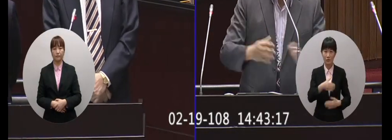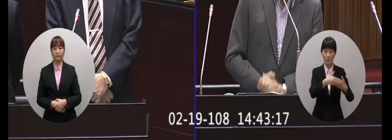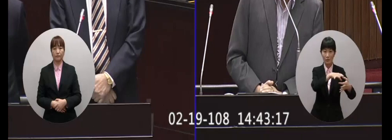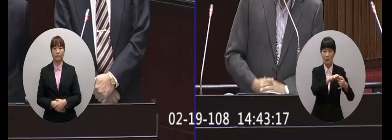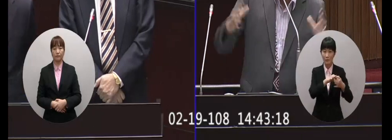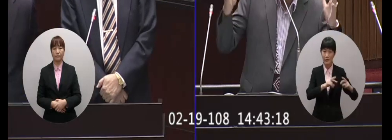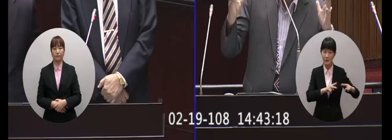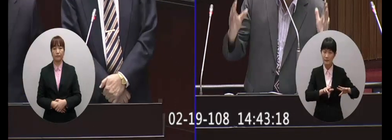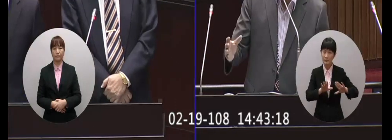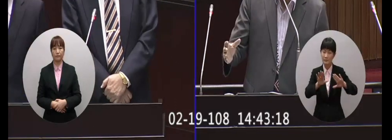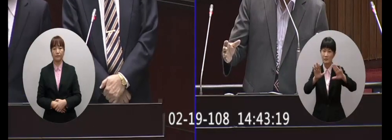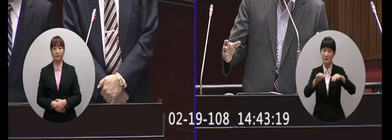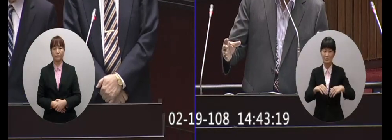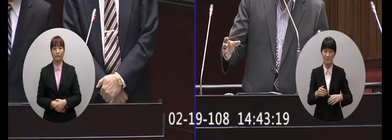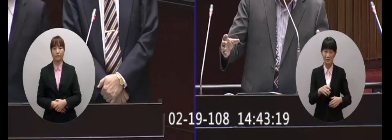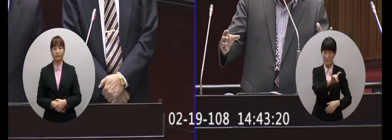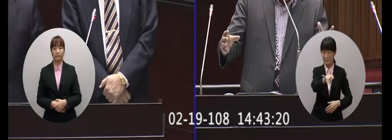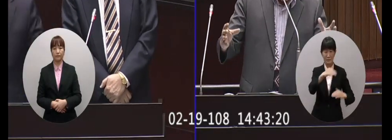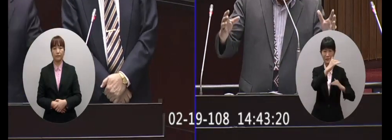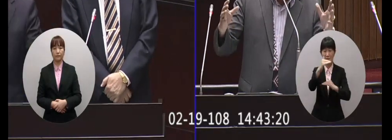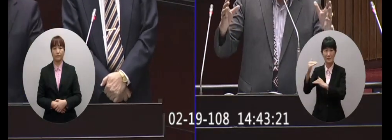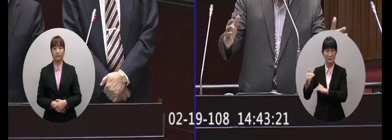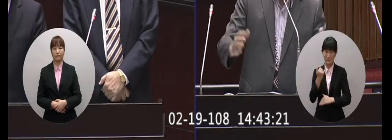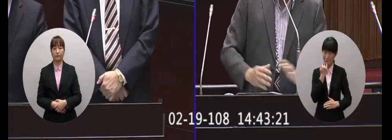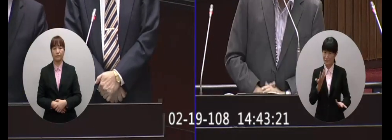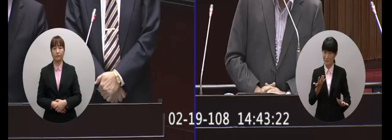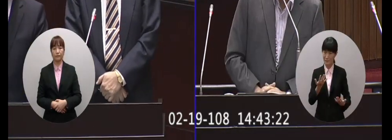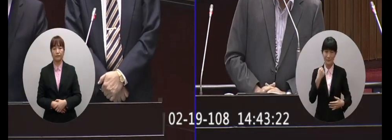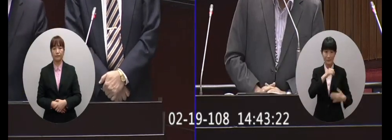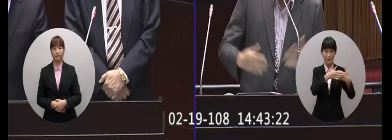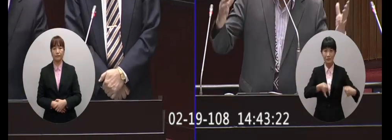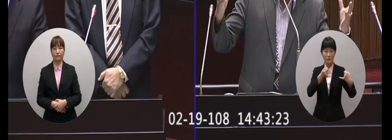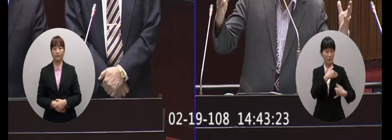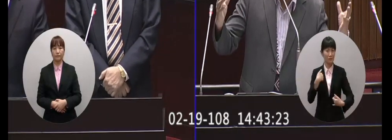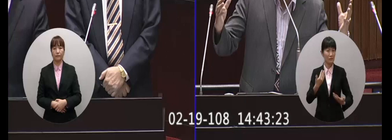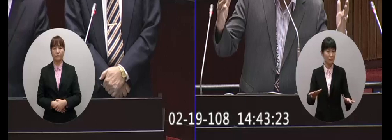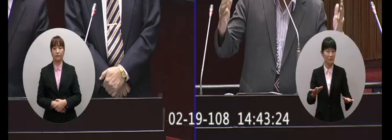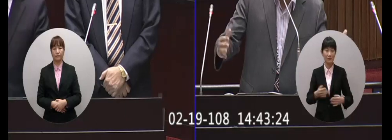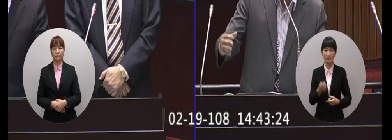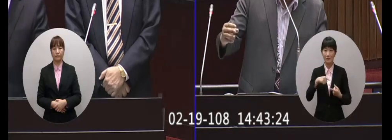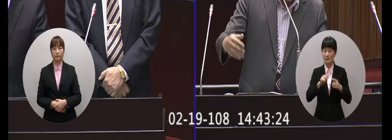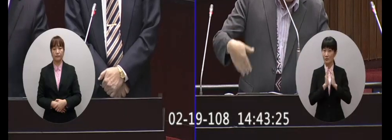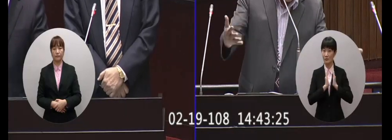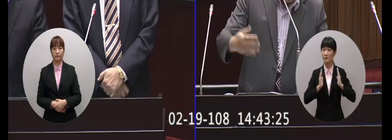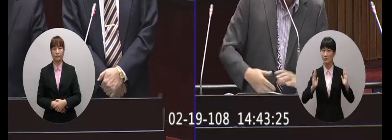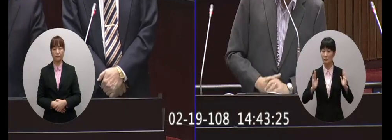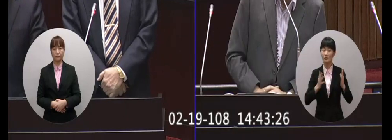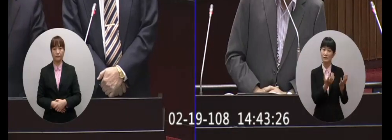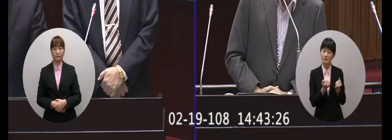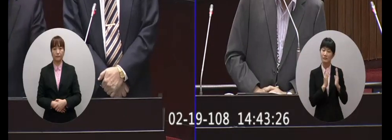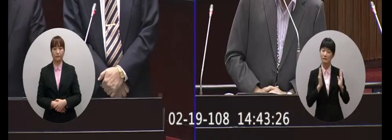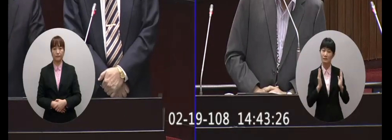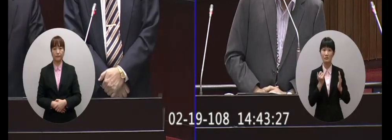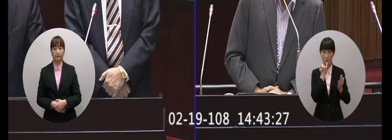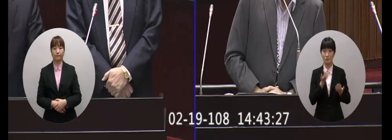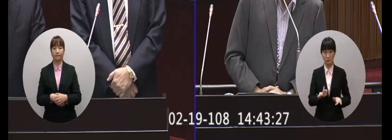關係搞好我們要處處設限嗎我們要跟大陸敵對嗎我們是不是應該採取一種開放一個接納的姿態